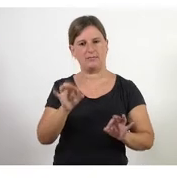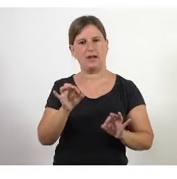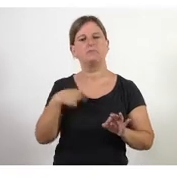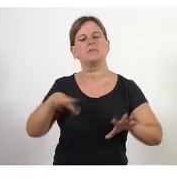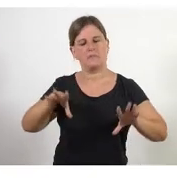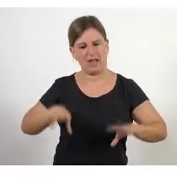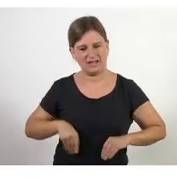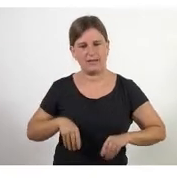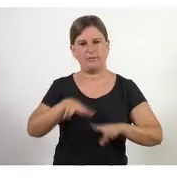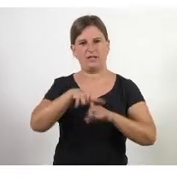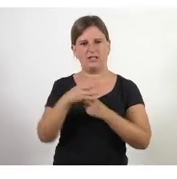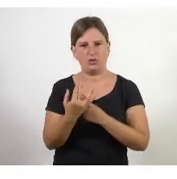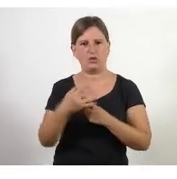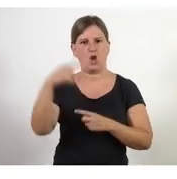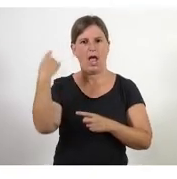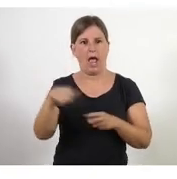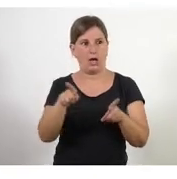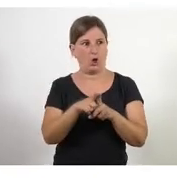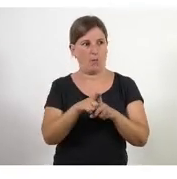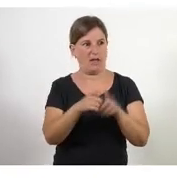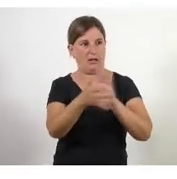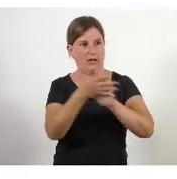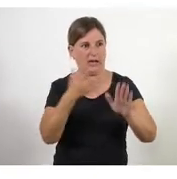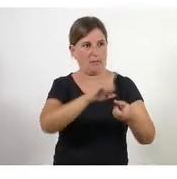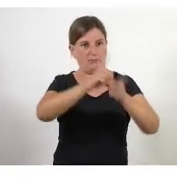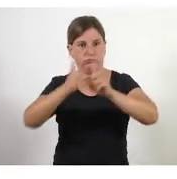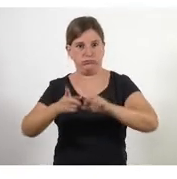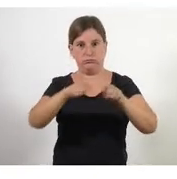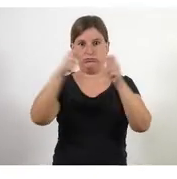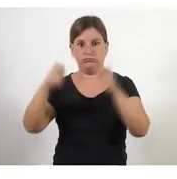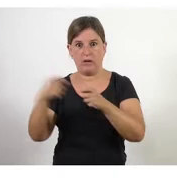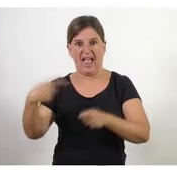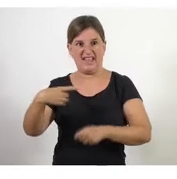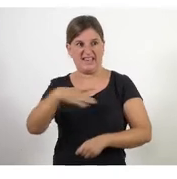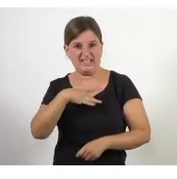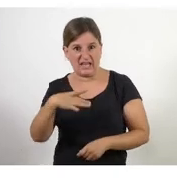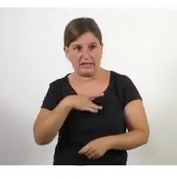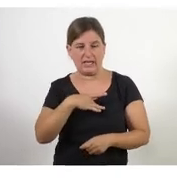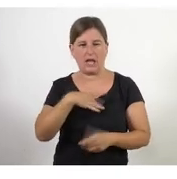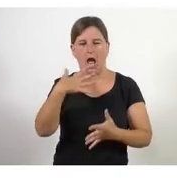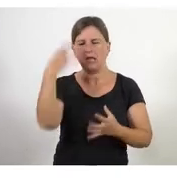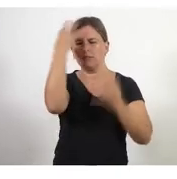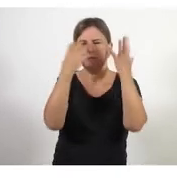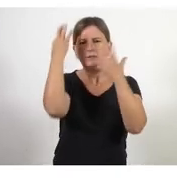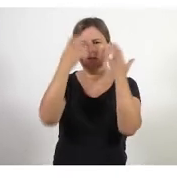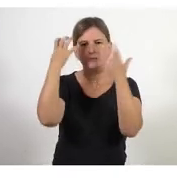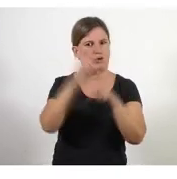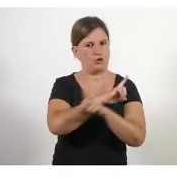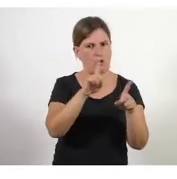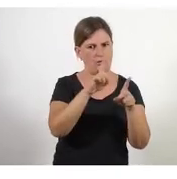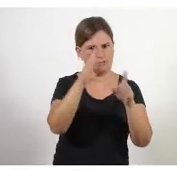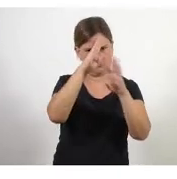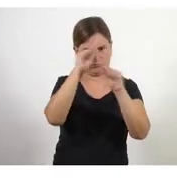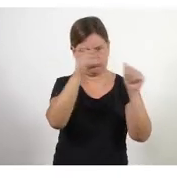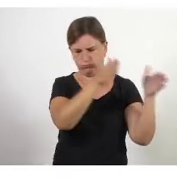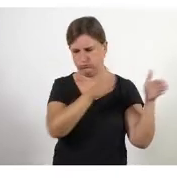on estem hi ha aquesta volatilitat aquesta incertesa no li donem més voltes ara dediquem-nos i concentrem-nos en el que sí que podem